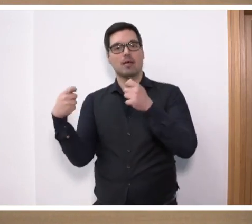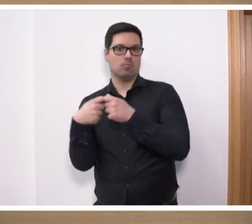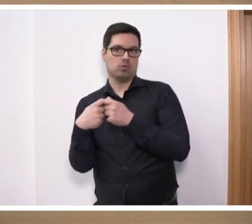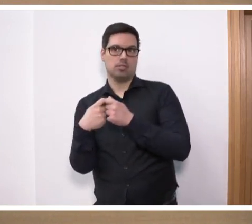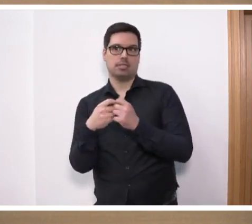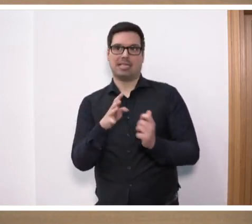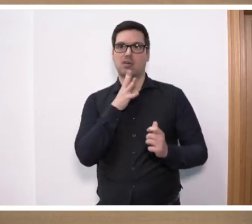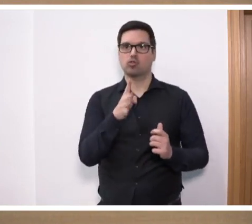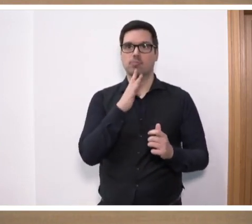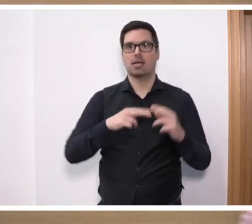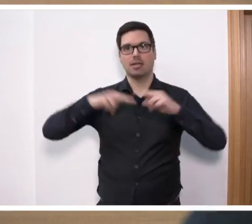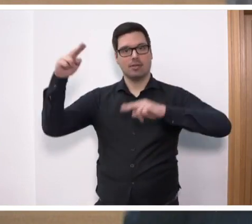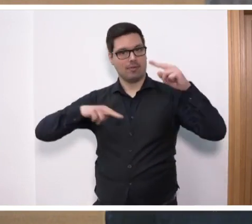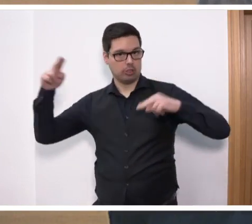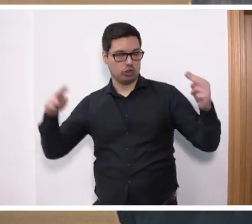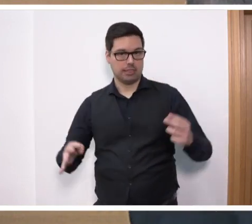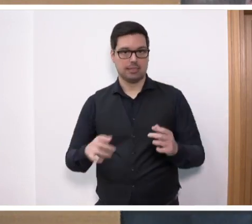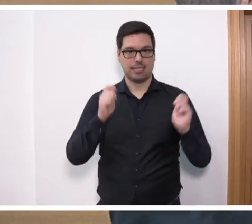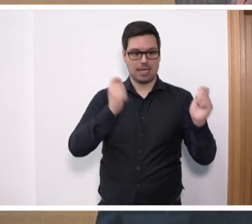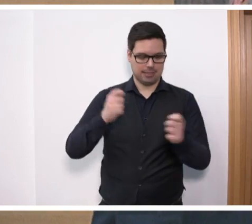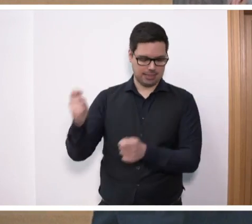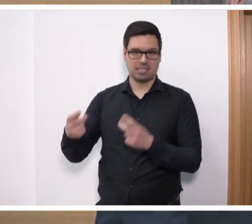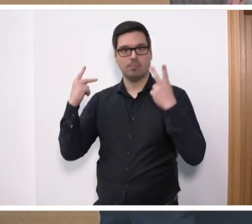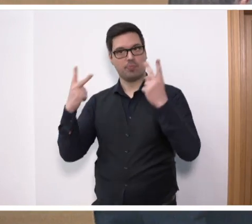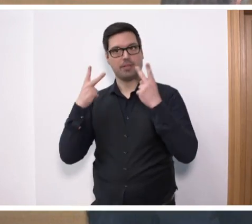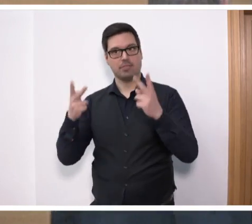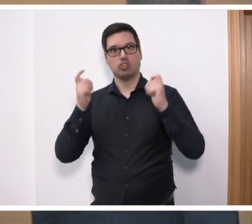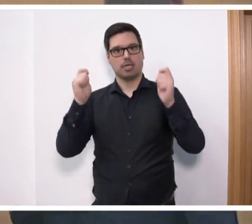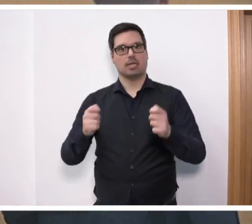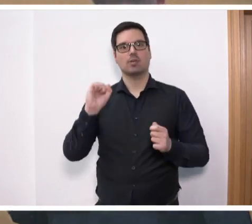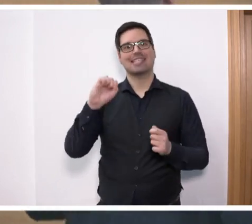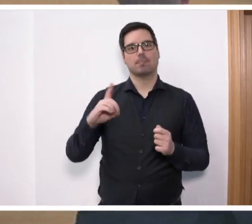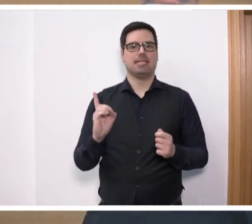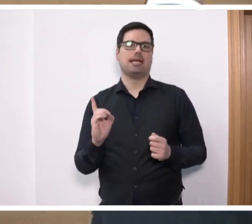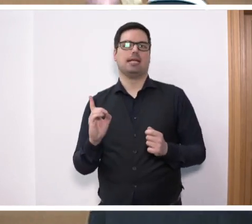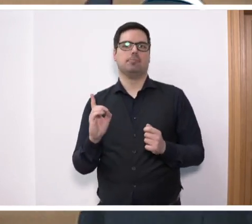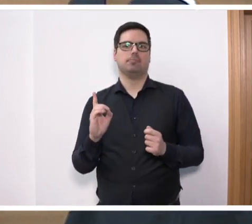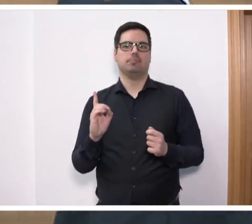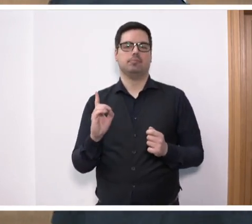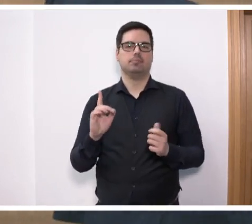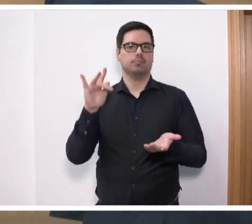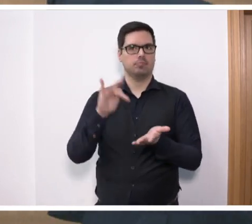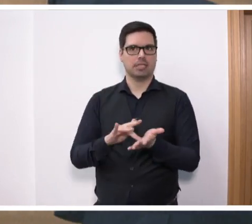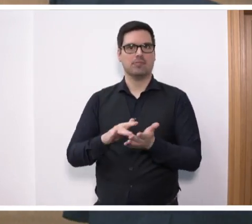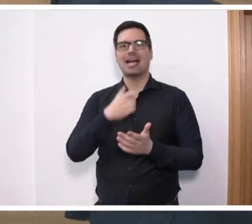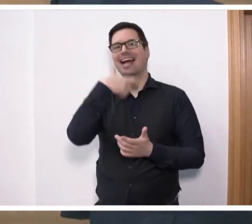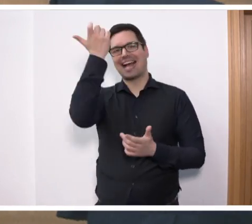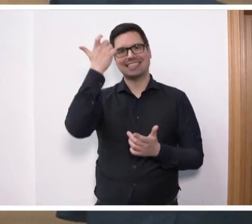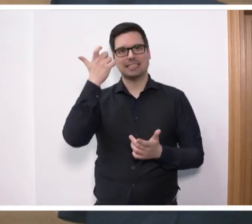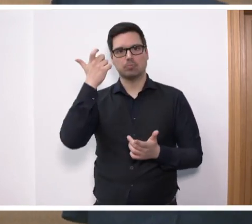gleich mehrere Anträge. Zum einen wirklich einen sehr wichtigen Antrag der SPD-Landtagsfraktion betreffend Rassismus,